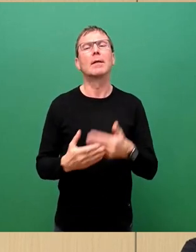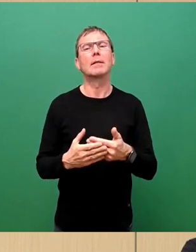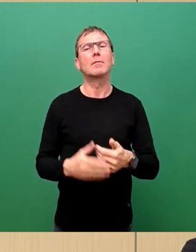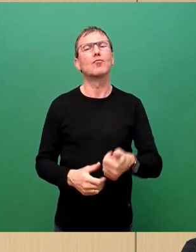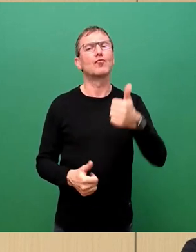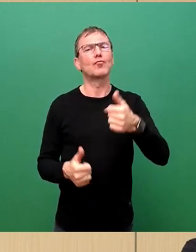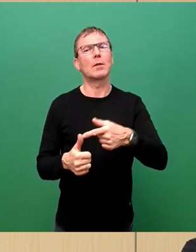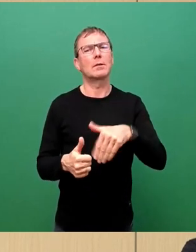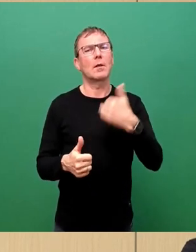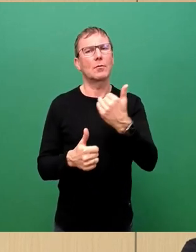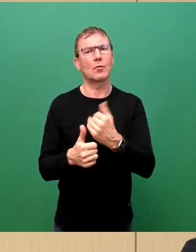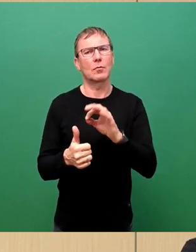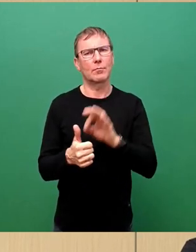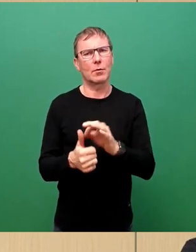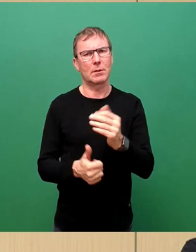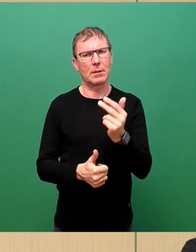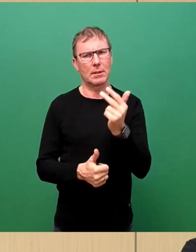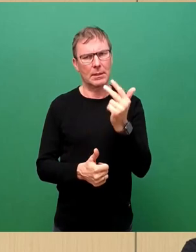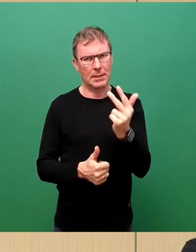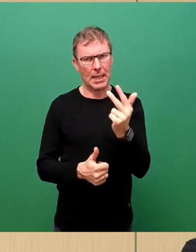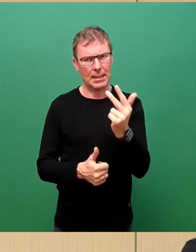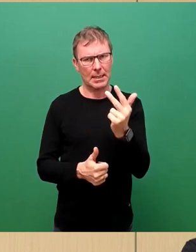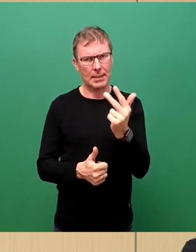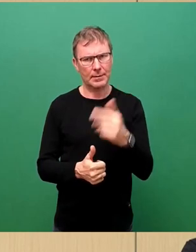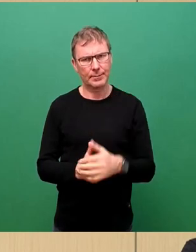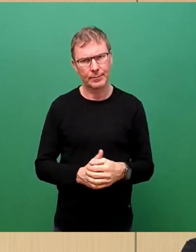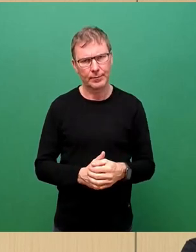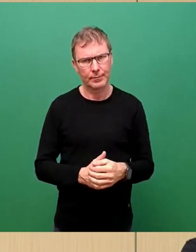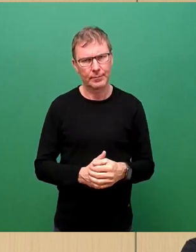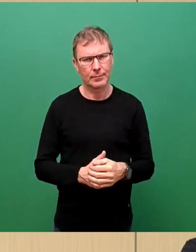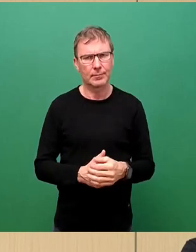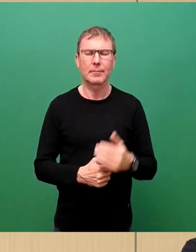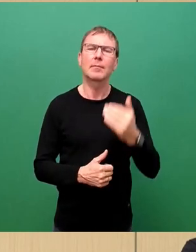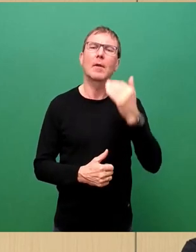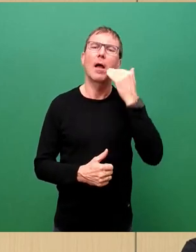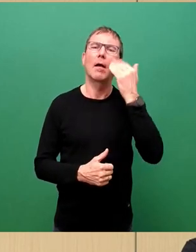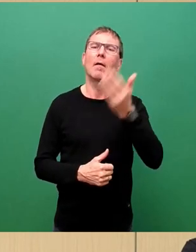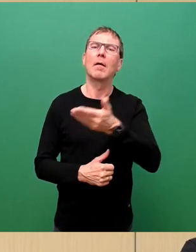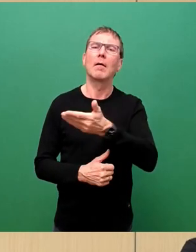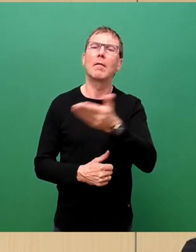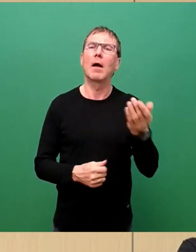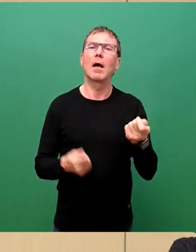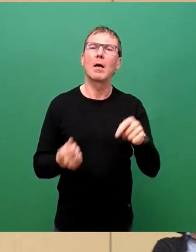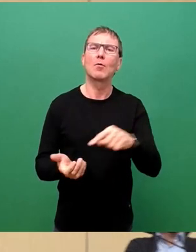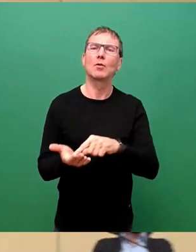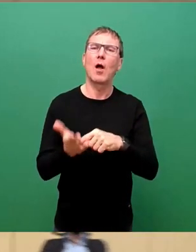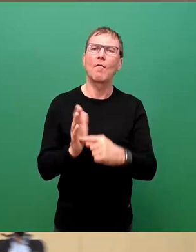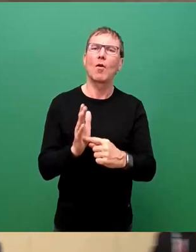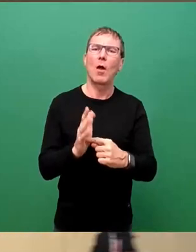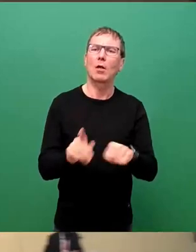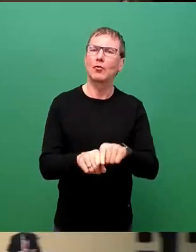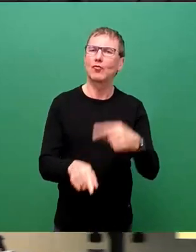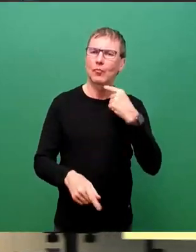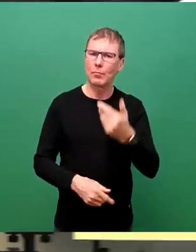Tagesordnungspunkt 3 auf. Wer der Beschlussvorlage seine Zustimmung geben